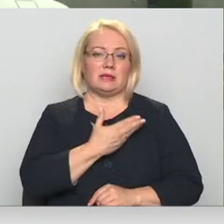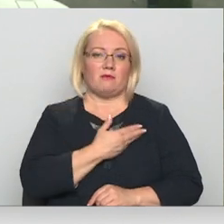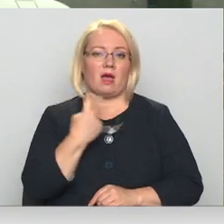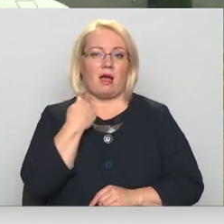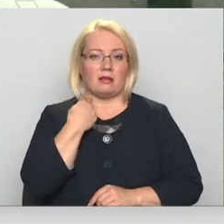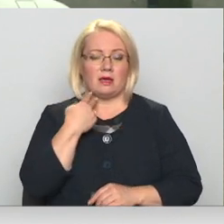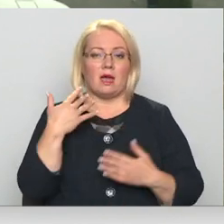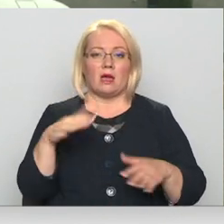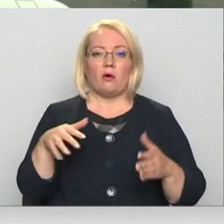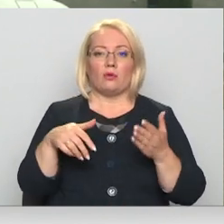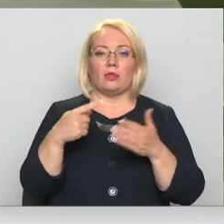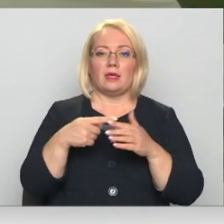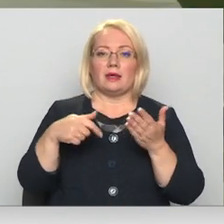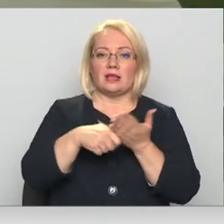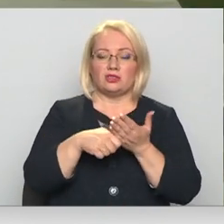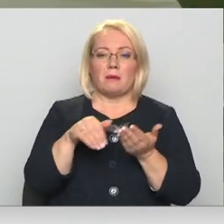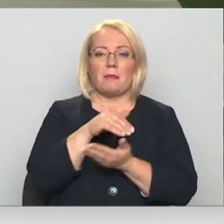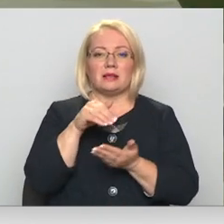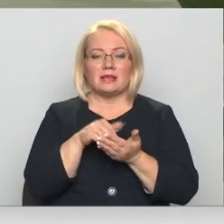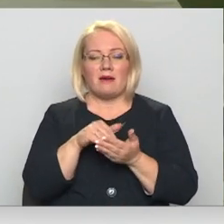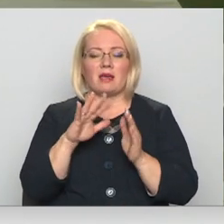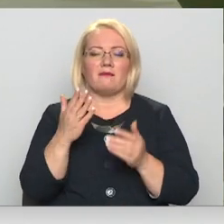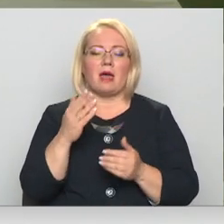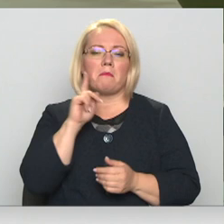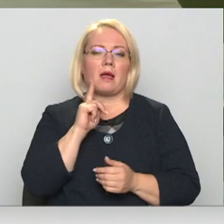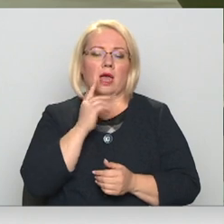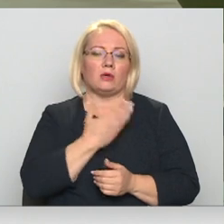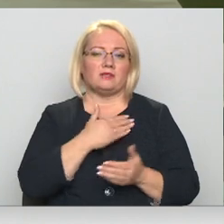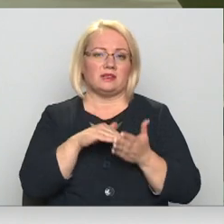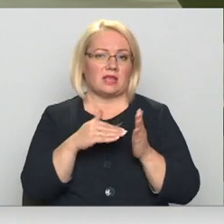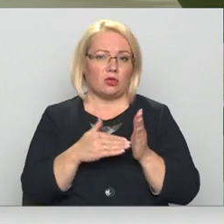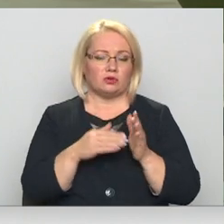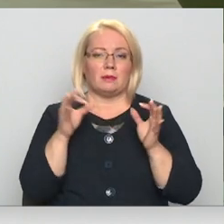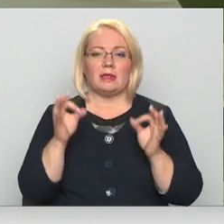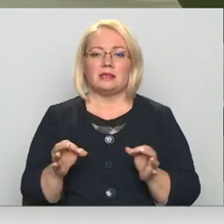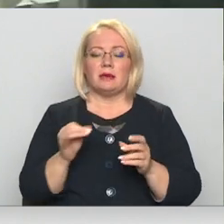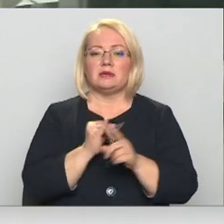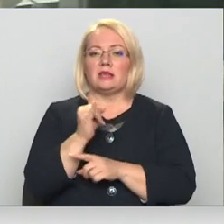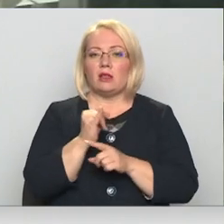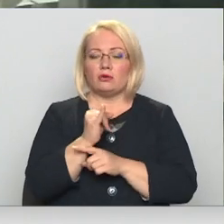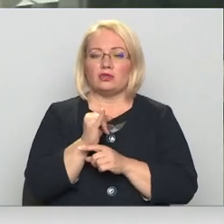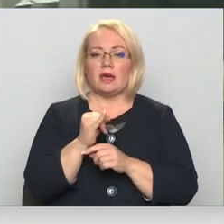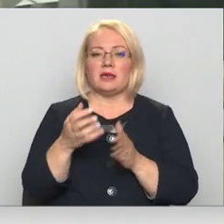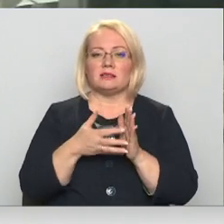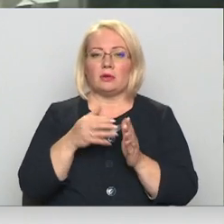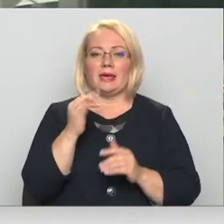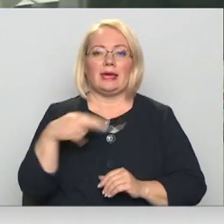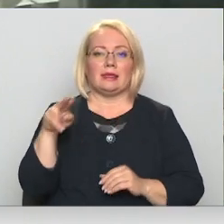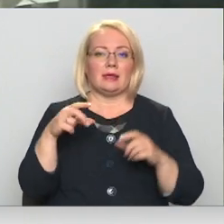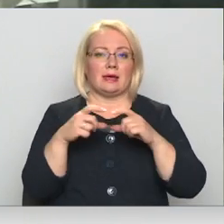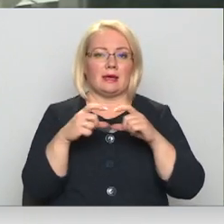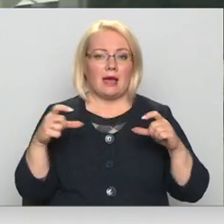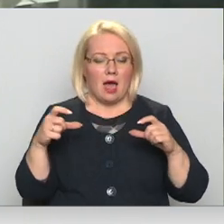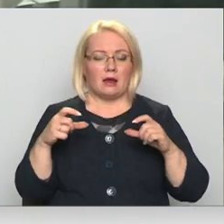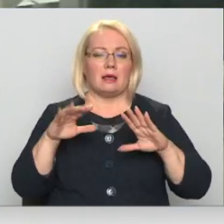Lielbritānijā un reģistrējušās pastāvīgā vai pagaidīja dzīvotāju statusam, ir tiesības ceļošanai izmantot ID karti, tomēr būtu